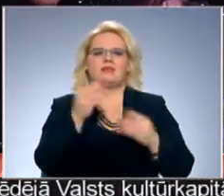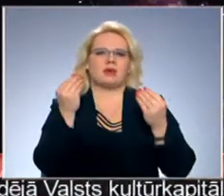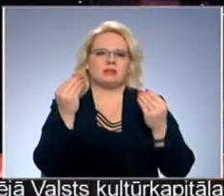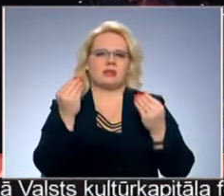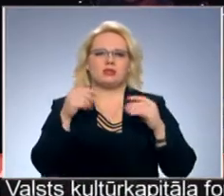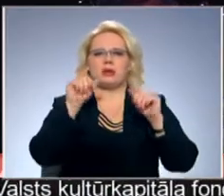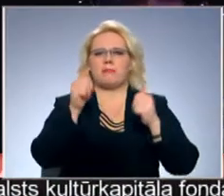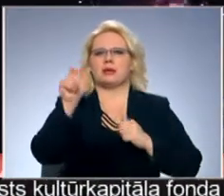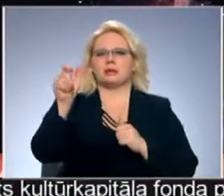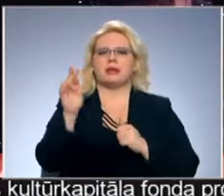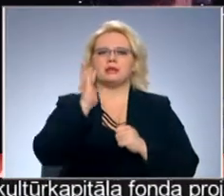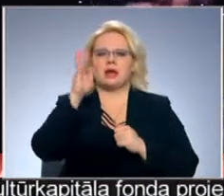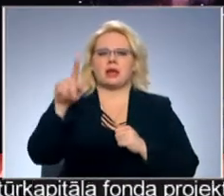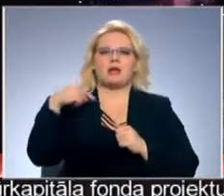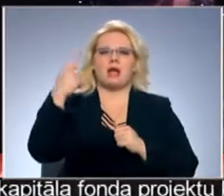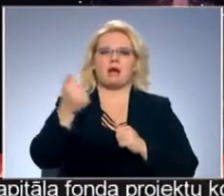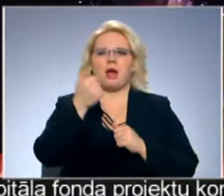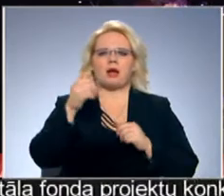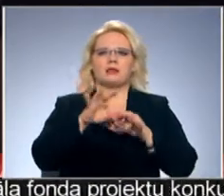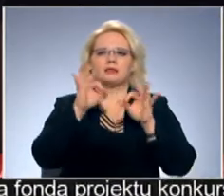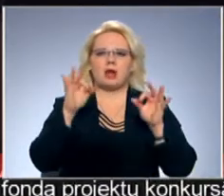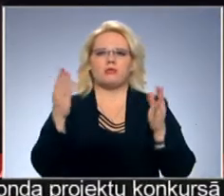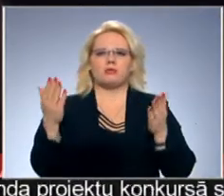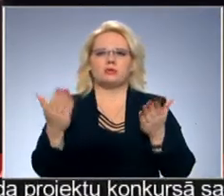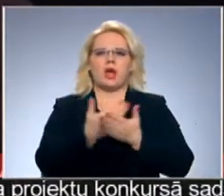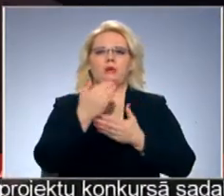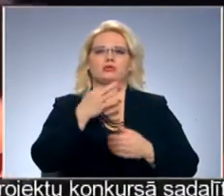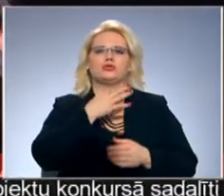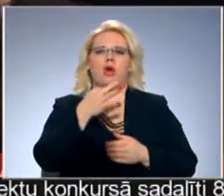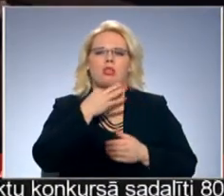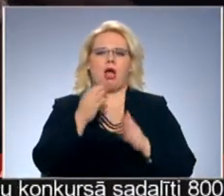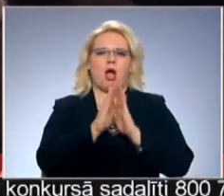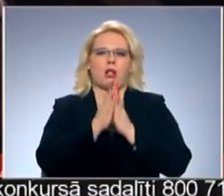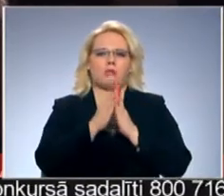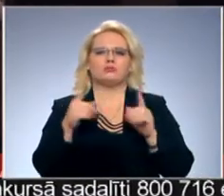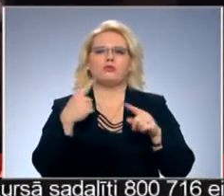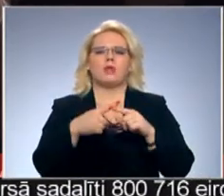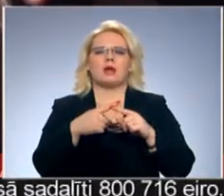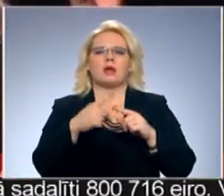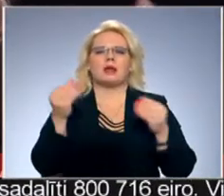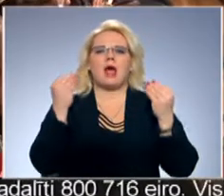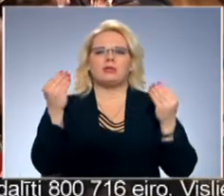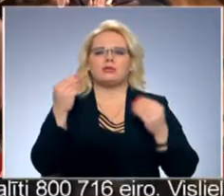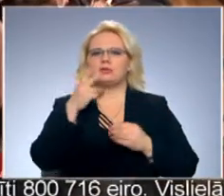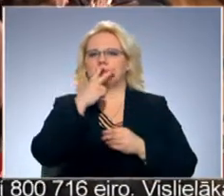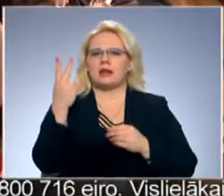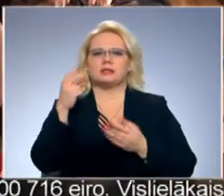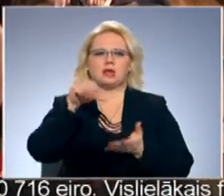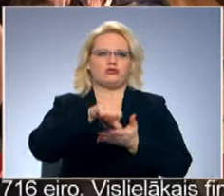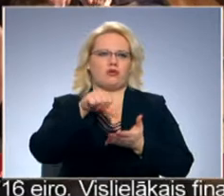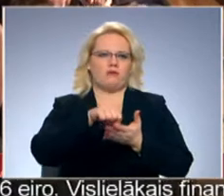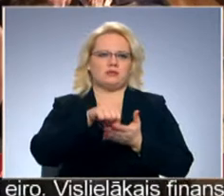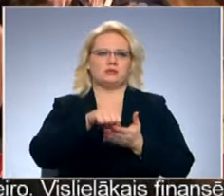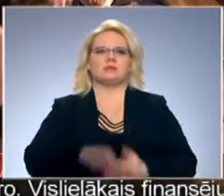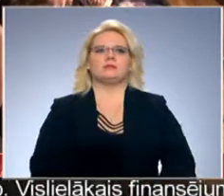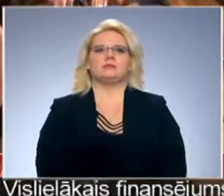Māksliniece cer, ka jau nākamā gada sākumā tiks pie jauna solo albuma. Plānots arī grandios un līdz šim vēl neredzēt šovs. Liene